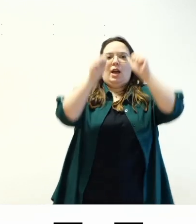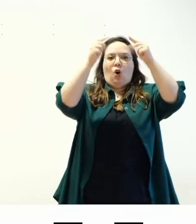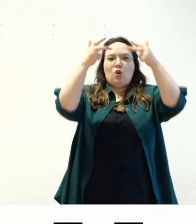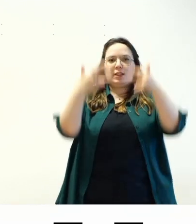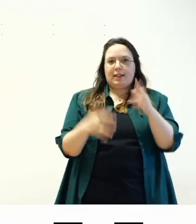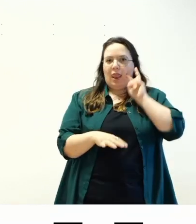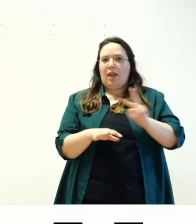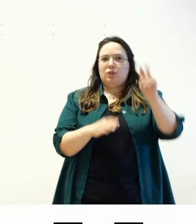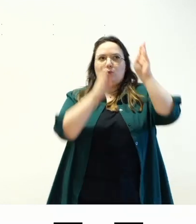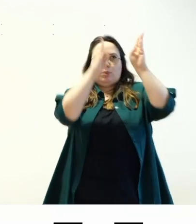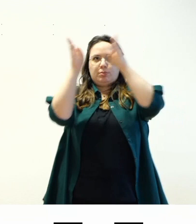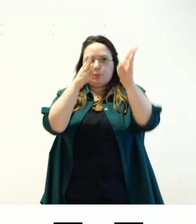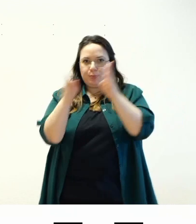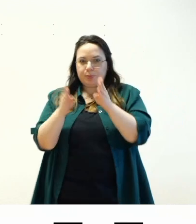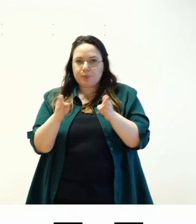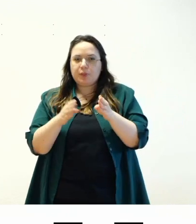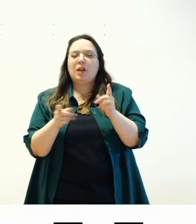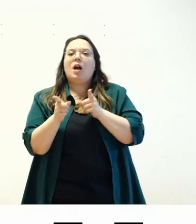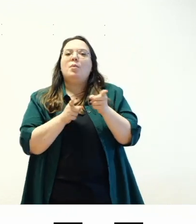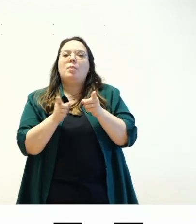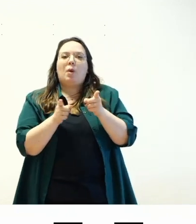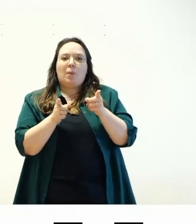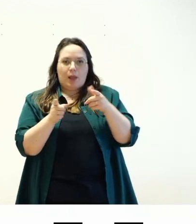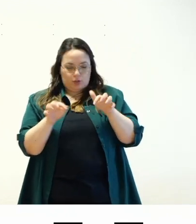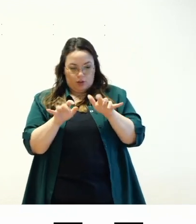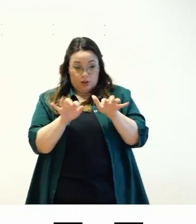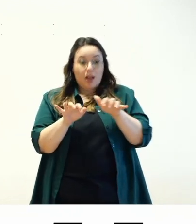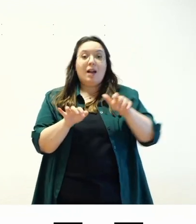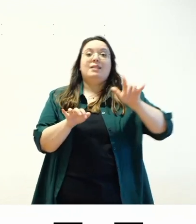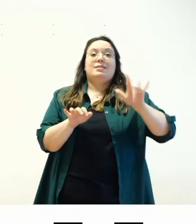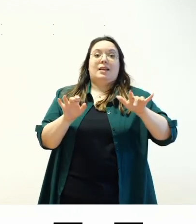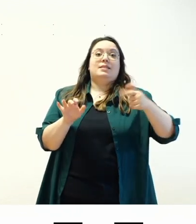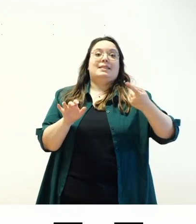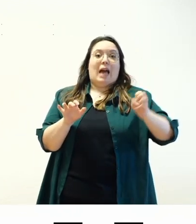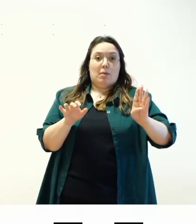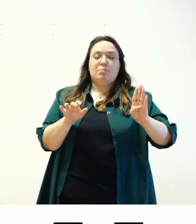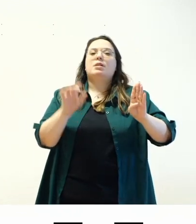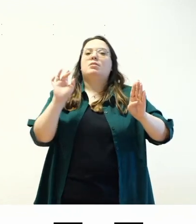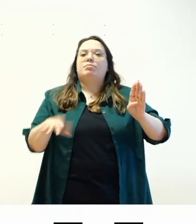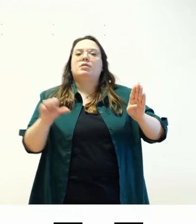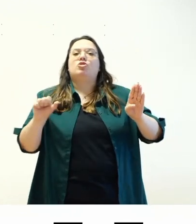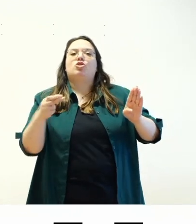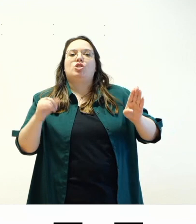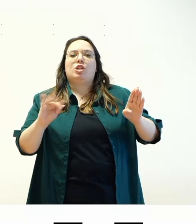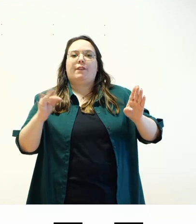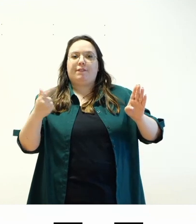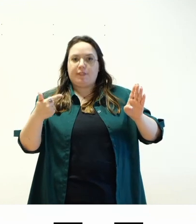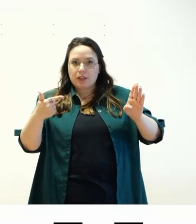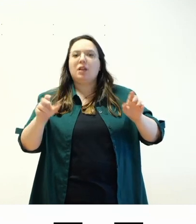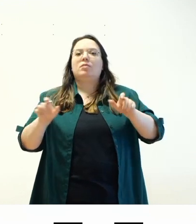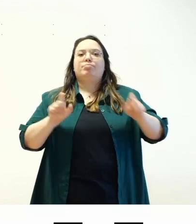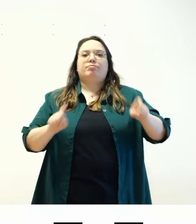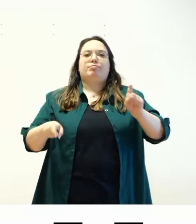e ovviamente premendo il tasto shift tab riesco a ripercorrere tutta la mia navigazione al contrario senza perdere